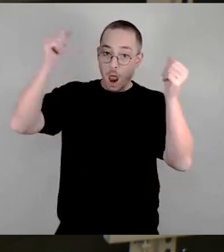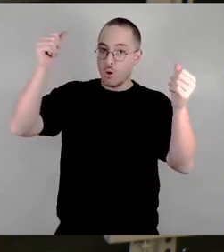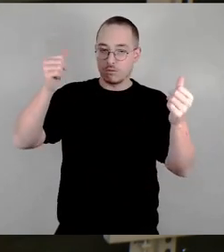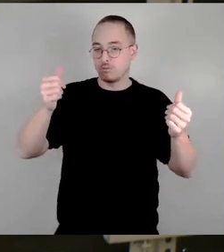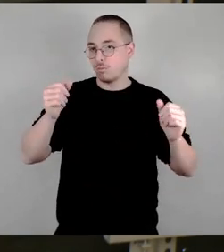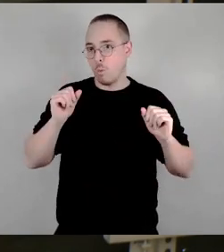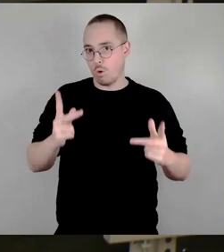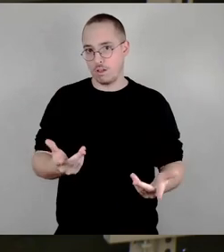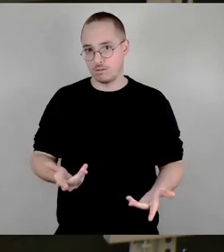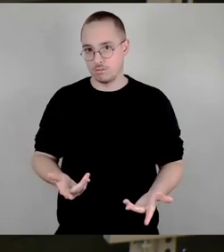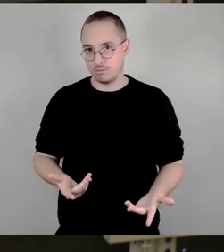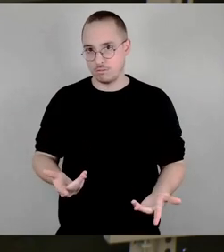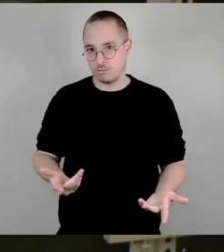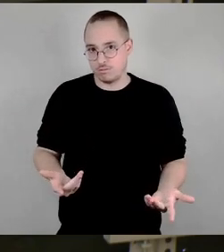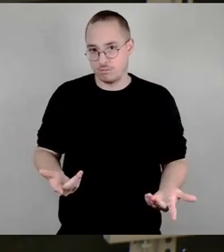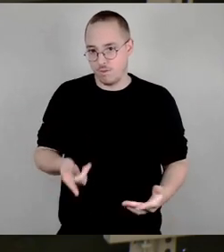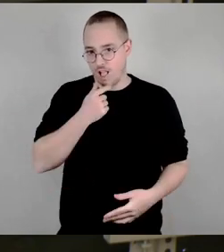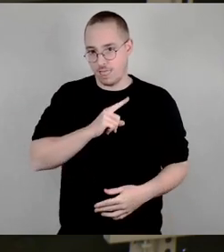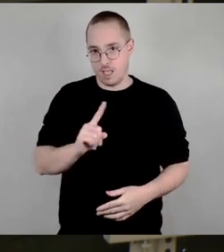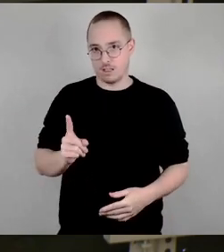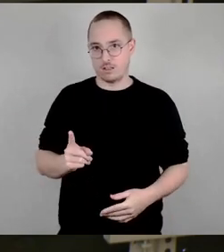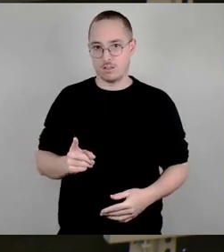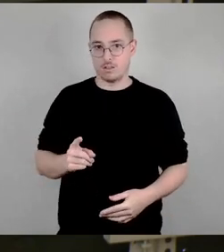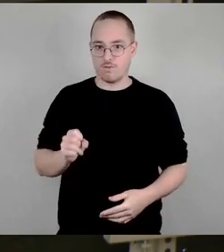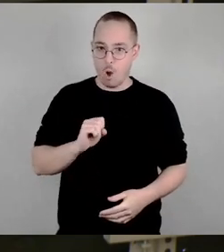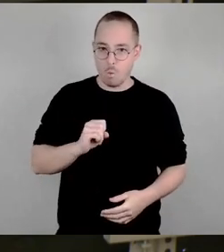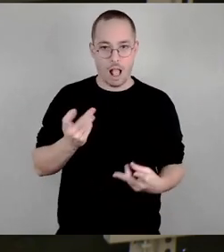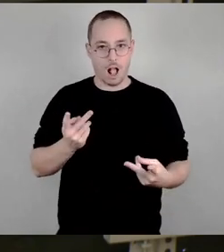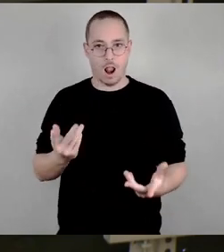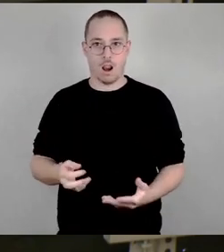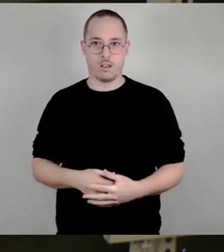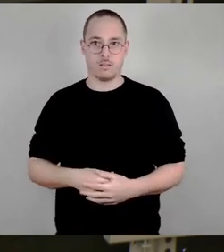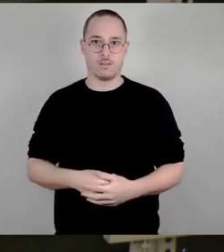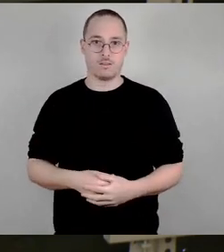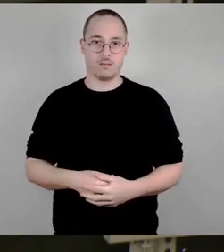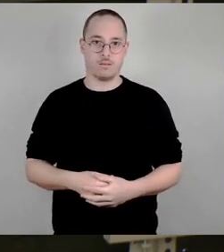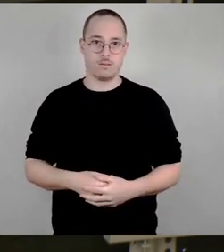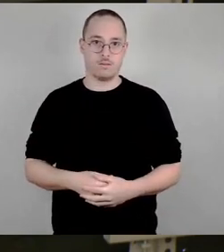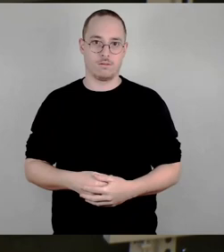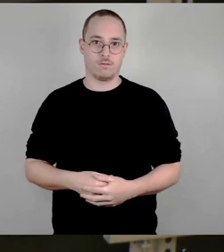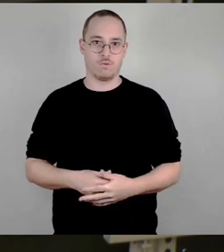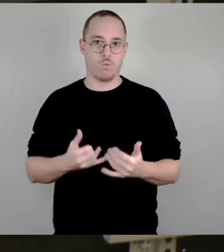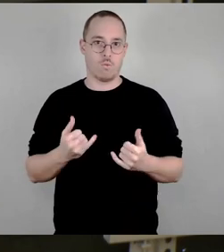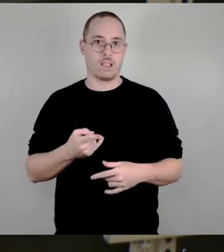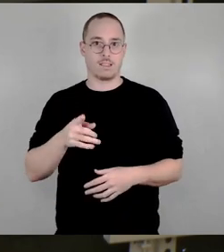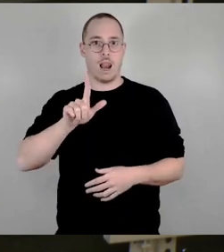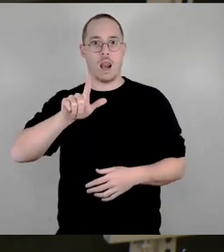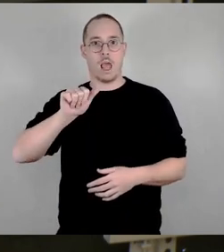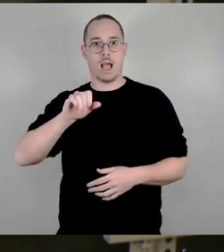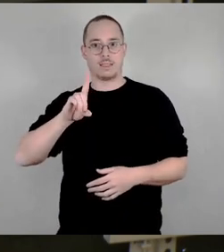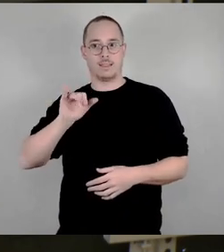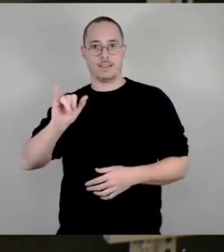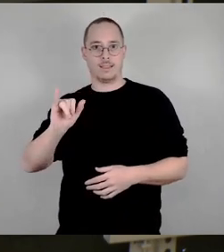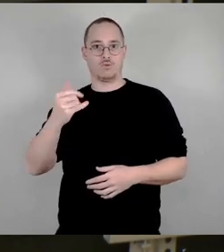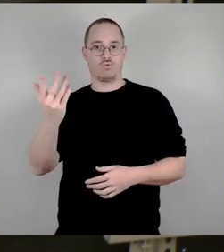kann, überzogen wird, da hieß es ja, das hat jetzt die Ladi kassiert, dass das eben gar nicht